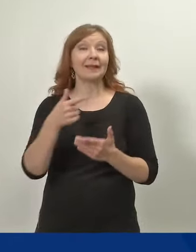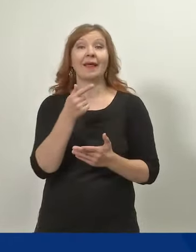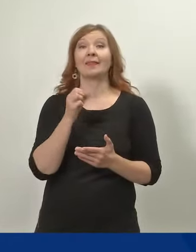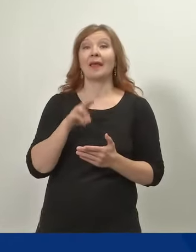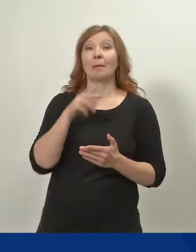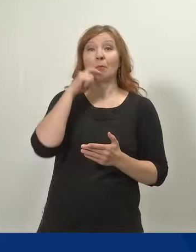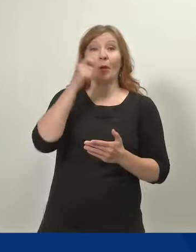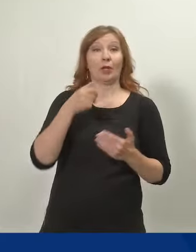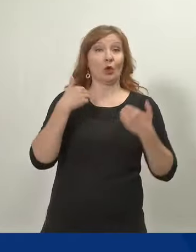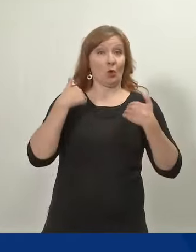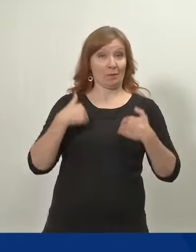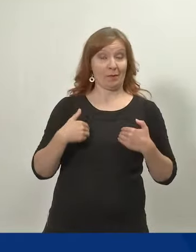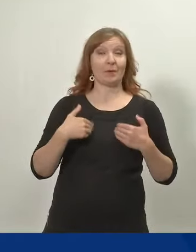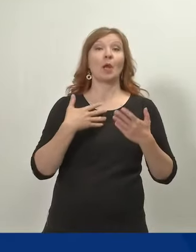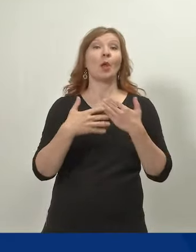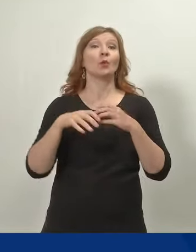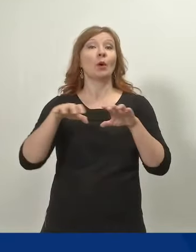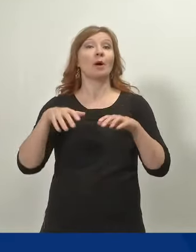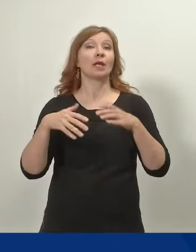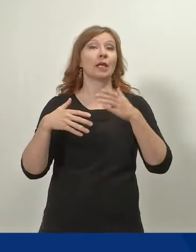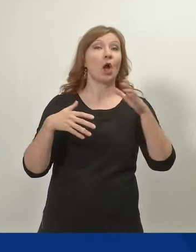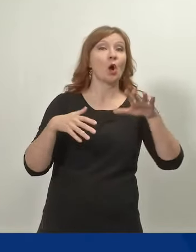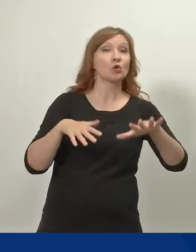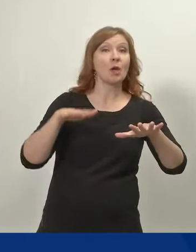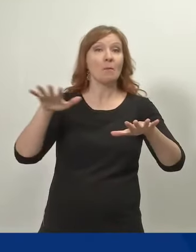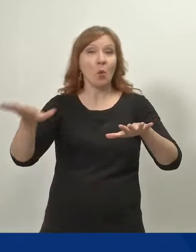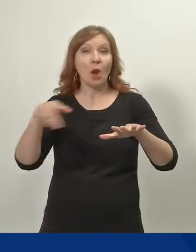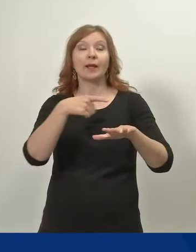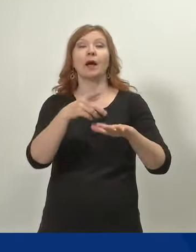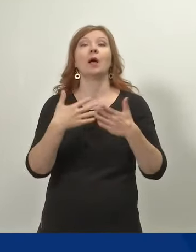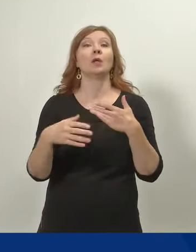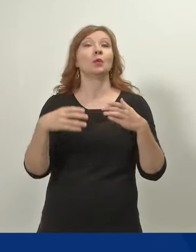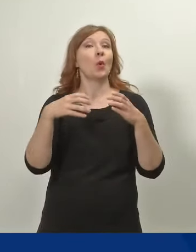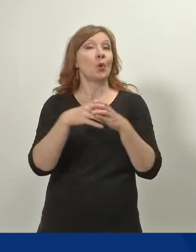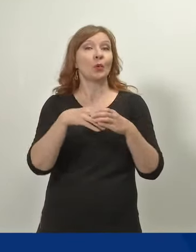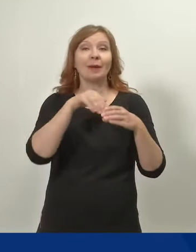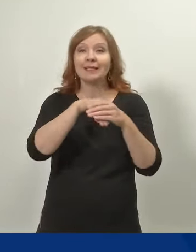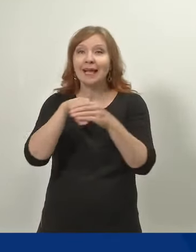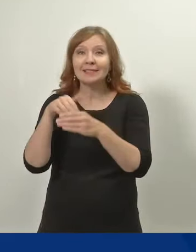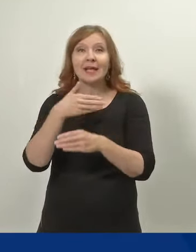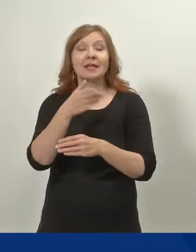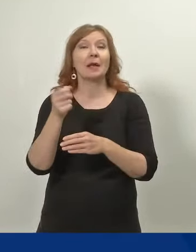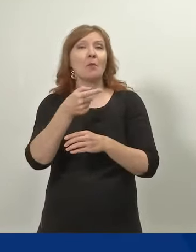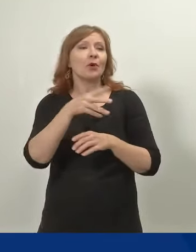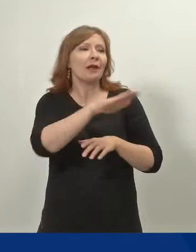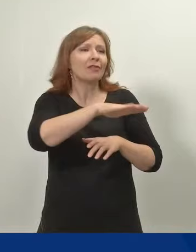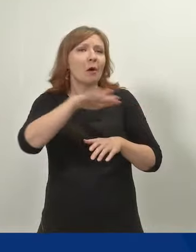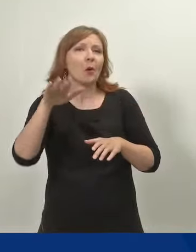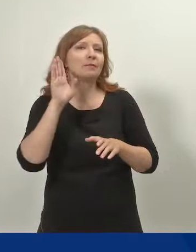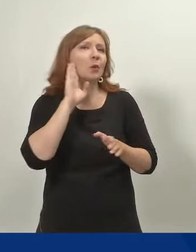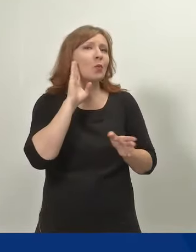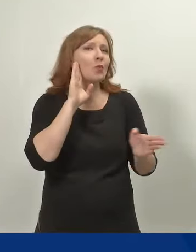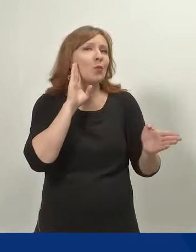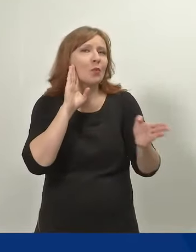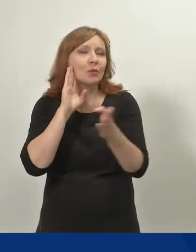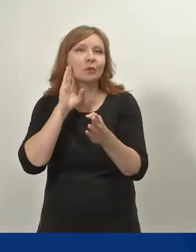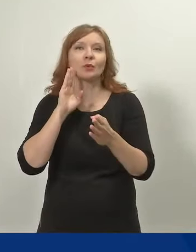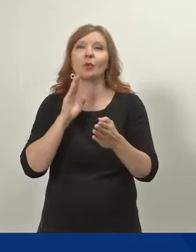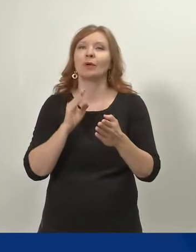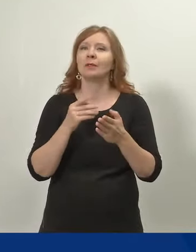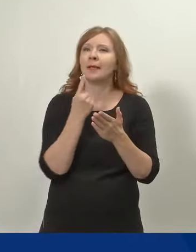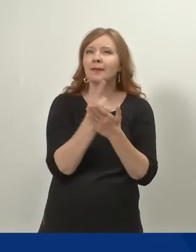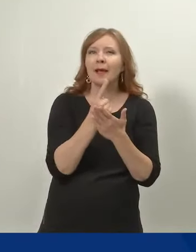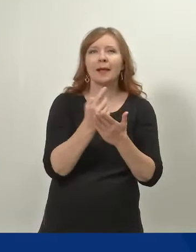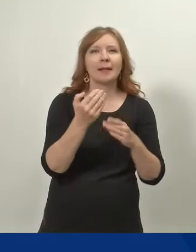työmarkkinaosapuolia ja kaikkia työryhmän jäseniä sekä lukuisia kuultavia tahoja, joita olemme saaneet arvokkaita